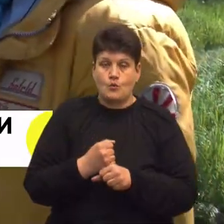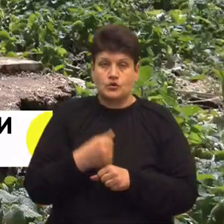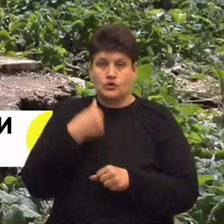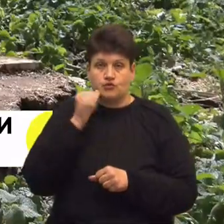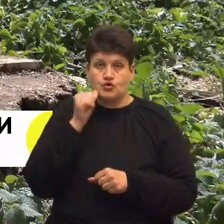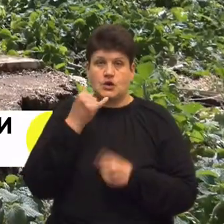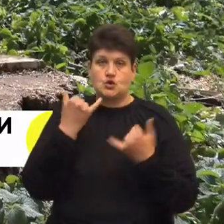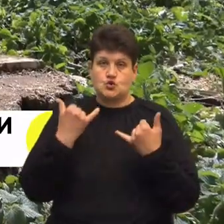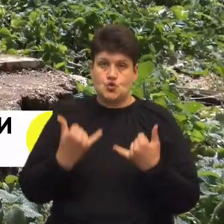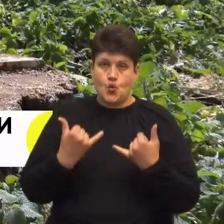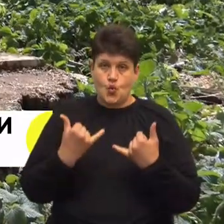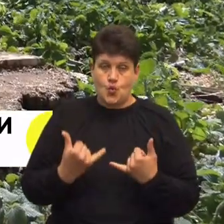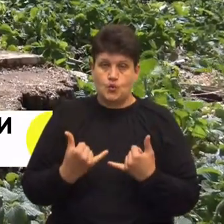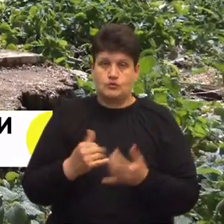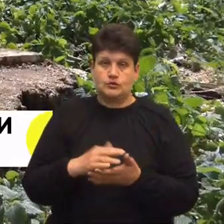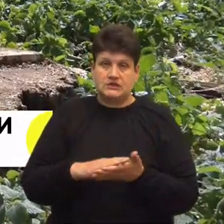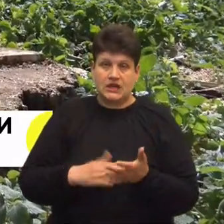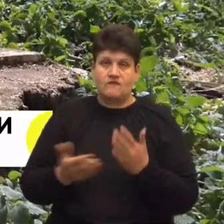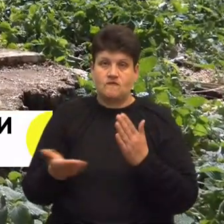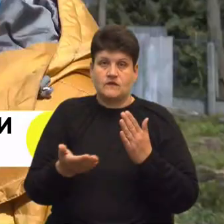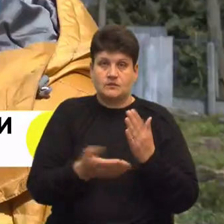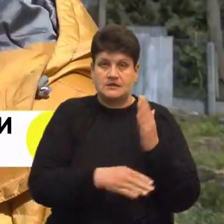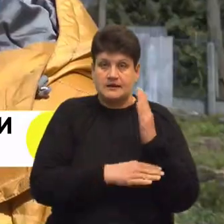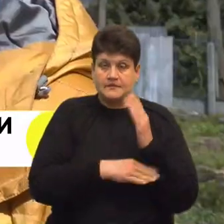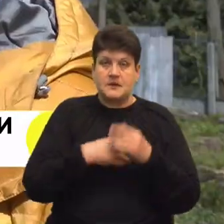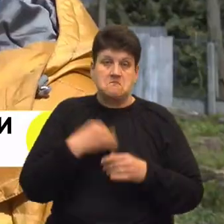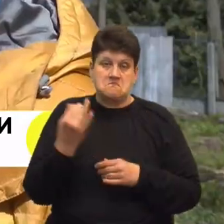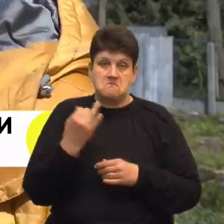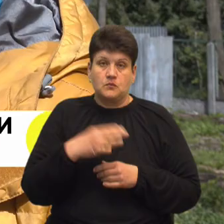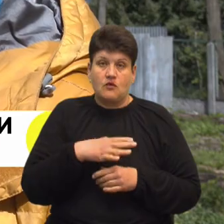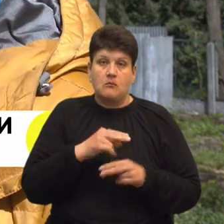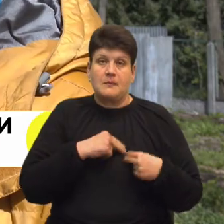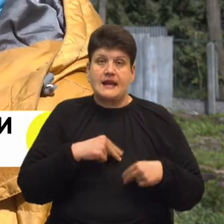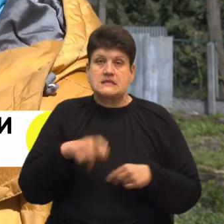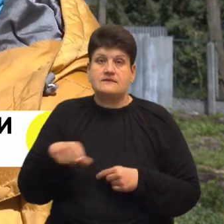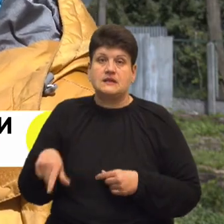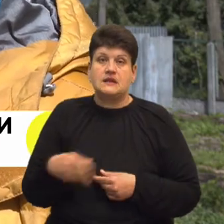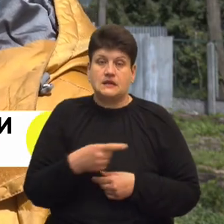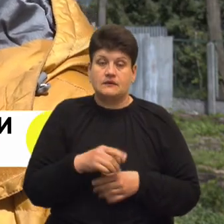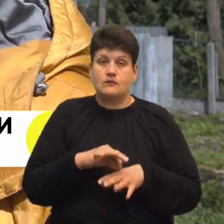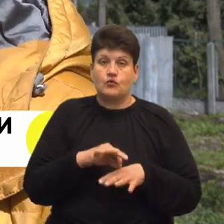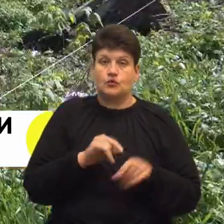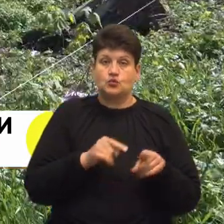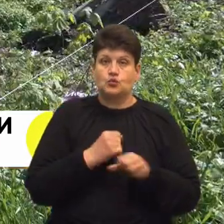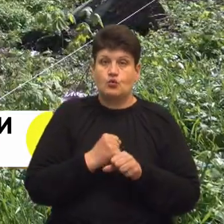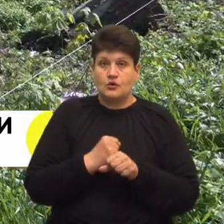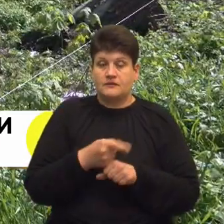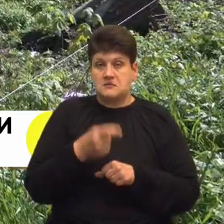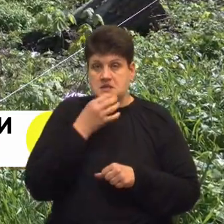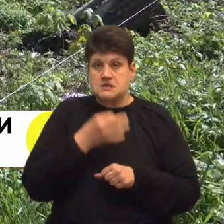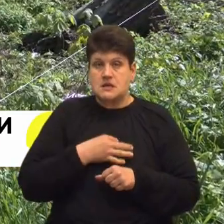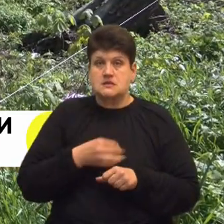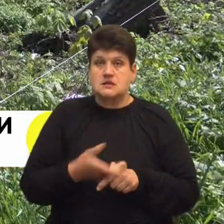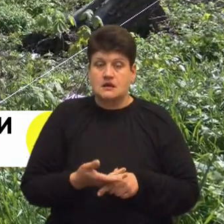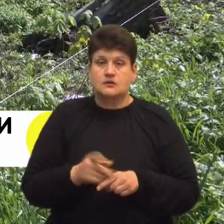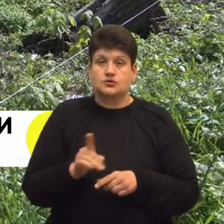сьогодні по далі виробці дерев. Я поцікавилася працівників, які тут проводили роботи, і він мені сказав слідуючи,